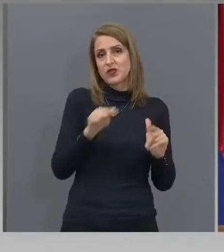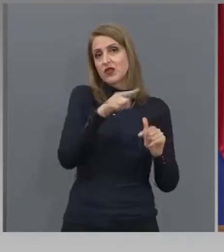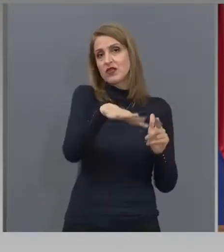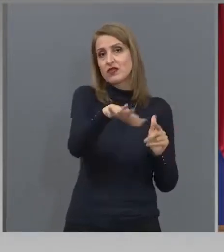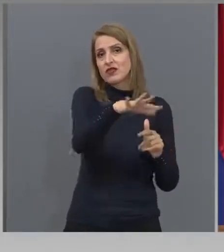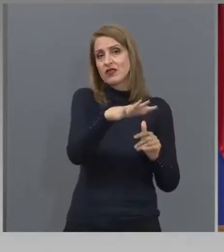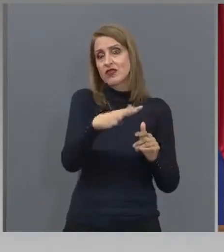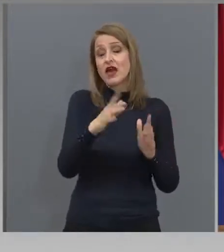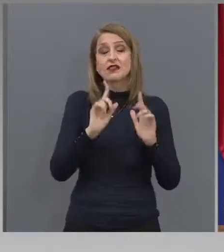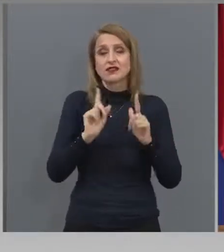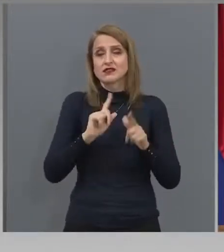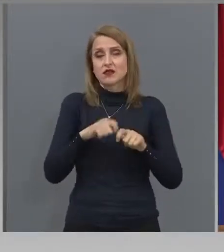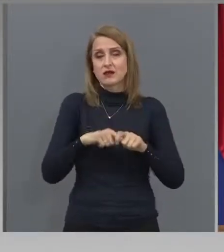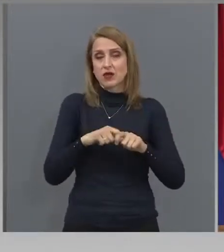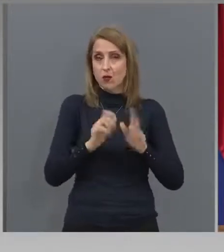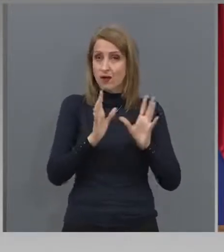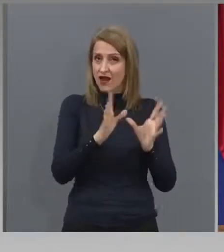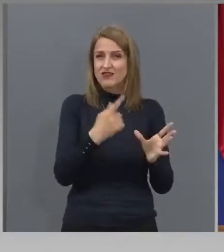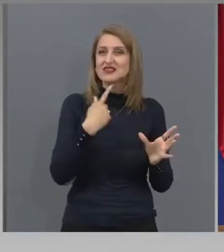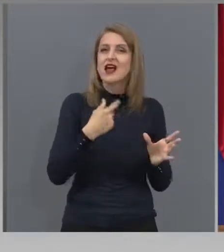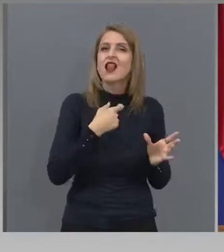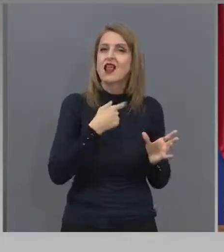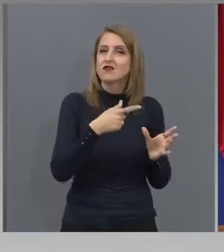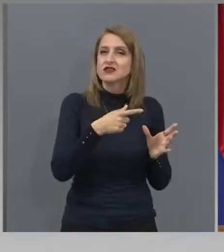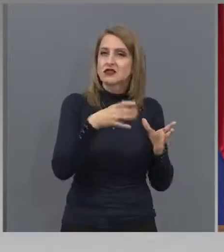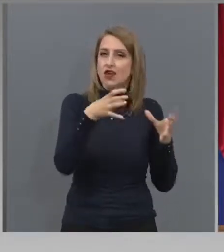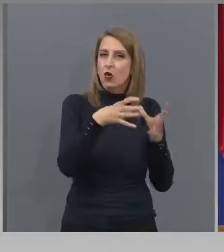А що се касае, ако те, като